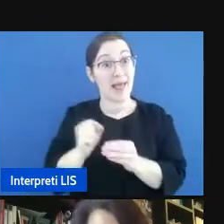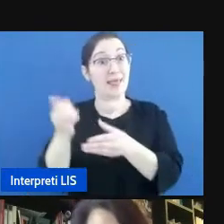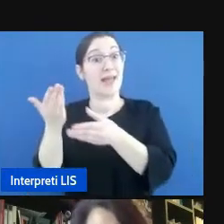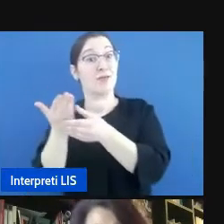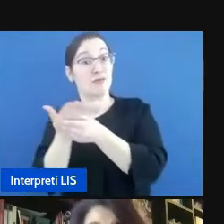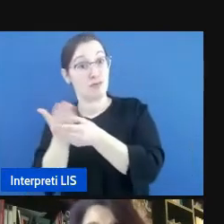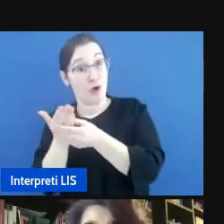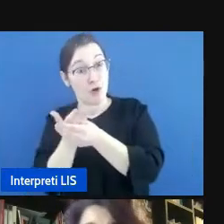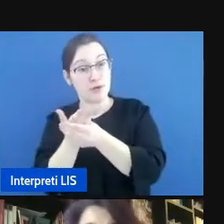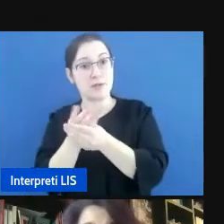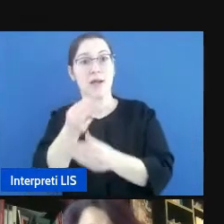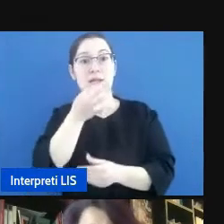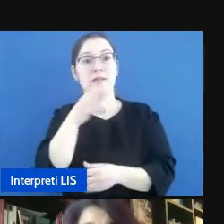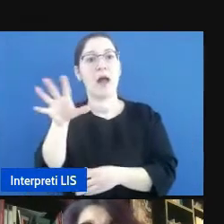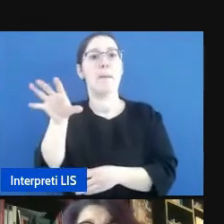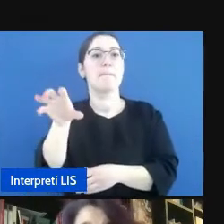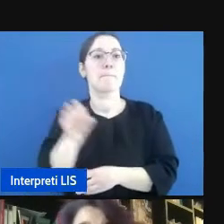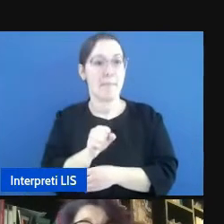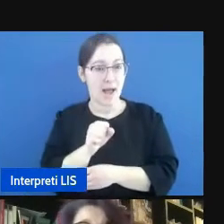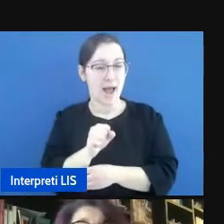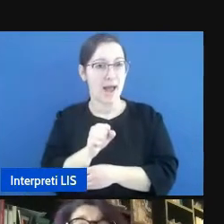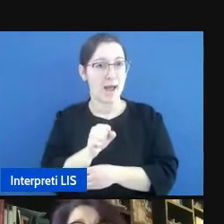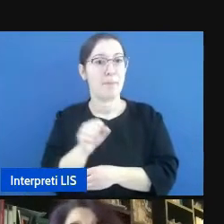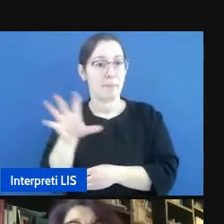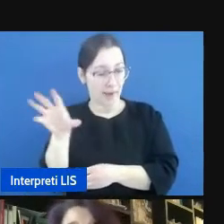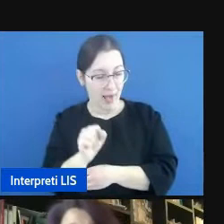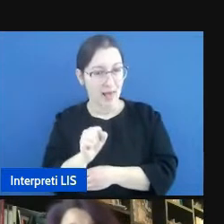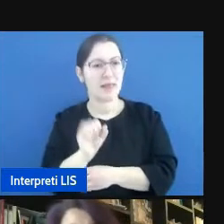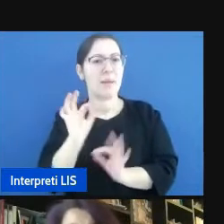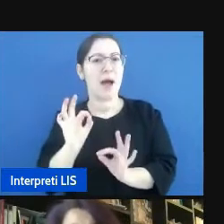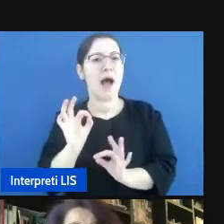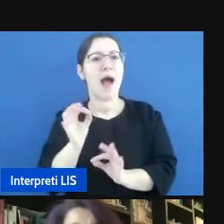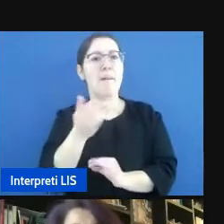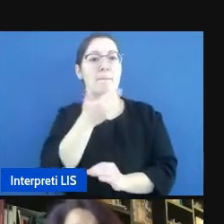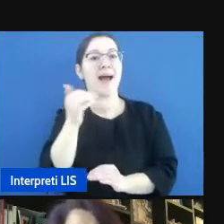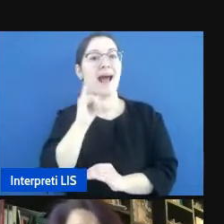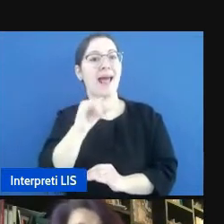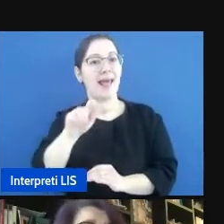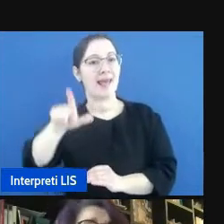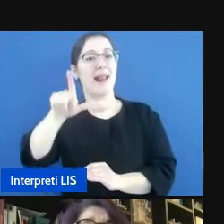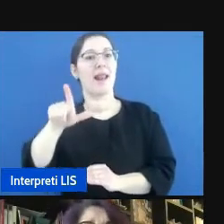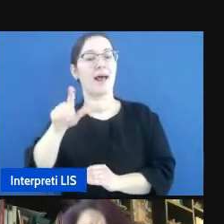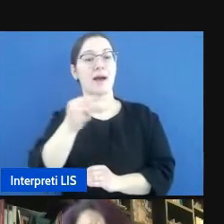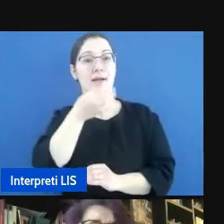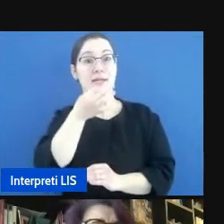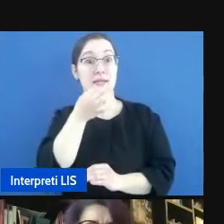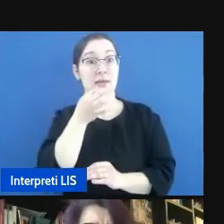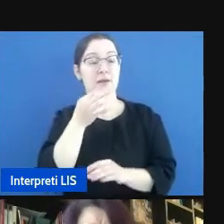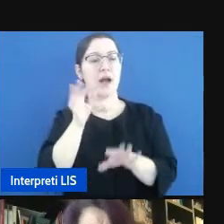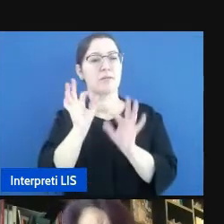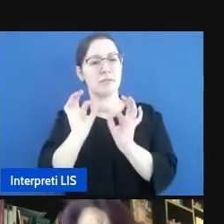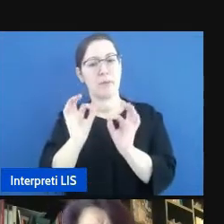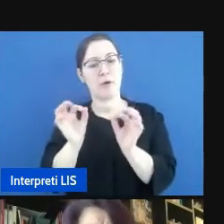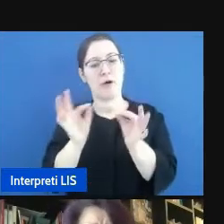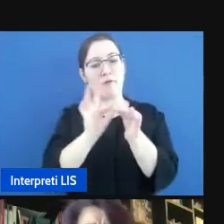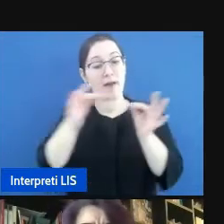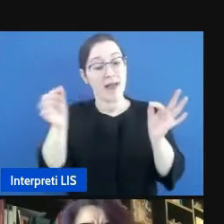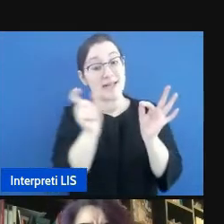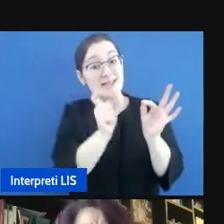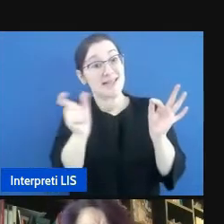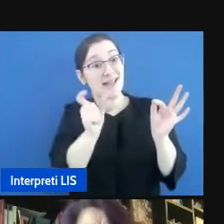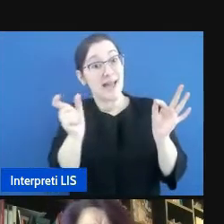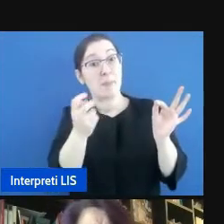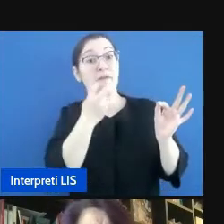il gatto. Il gatto è corretto perché lo fanno con i sintagmi postverbali e qui c'è tutta una regola